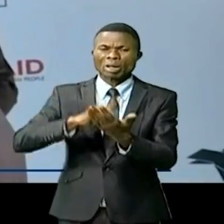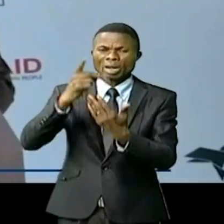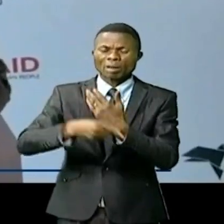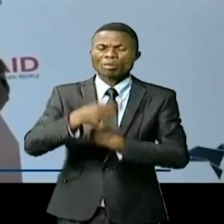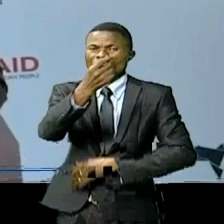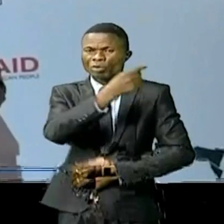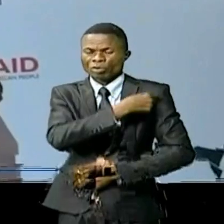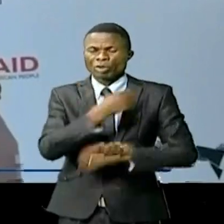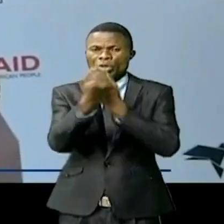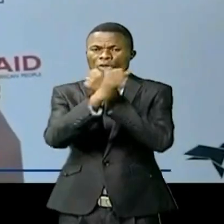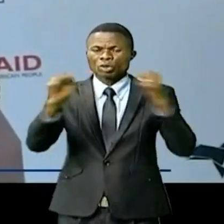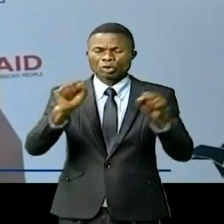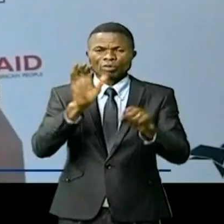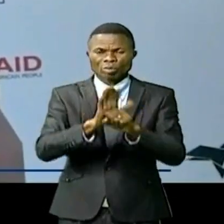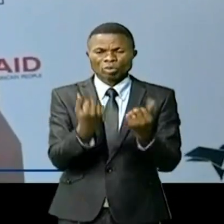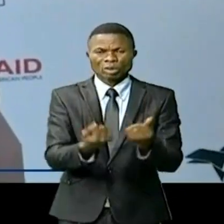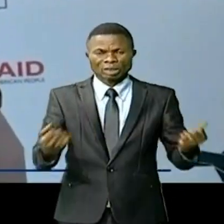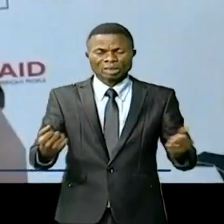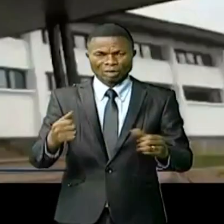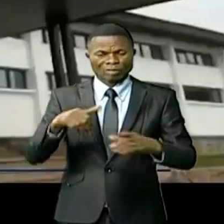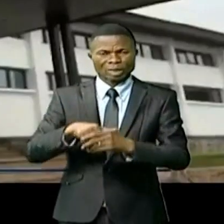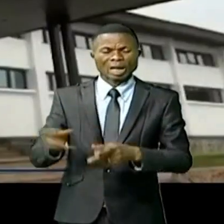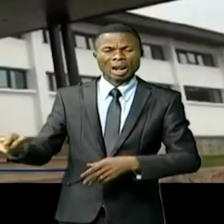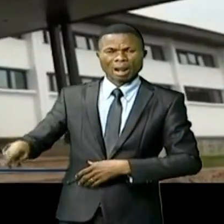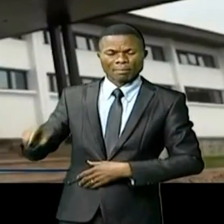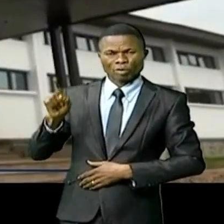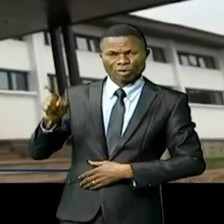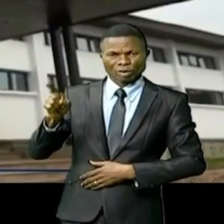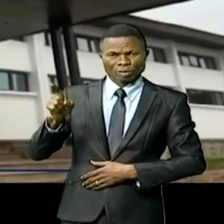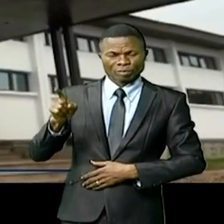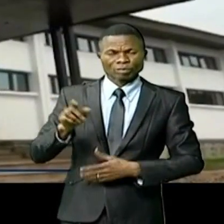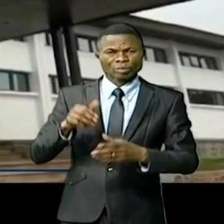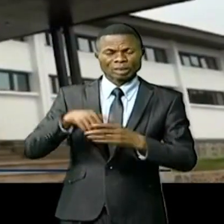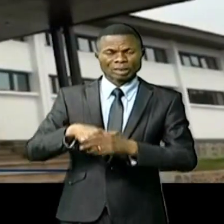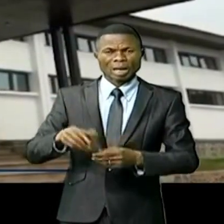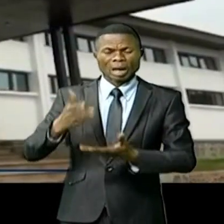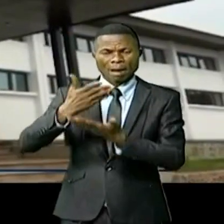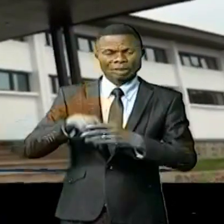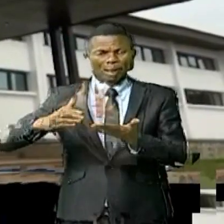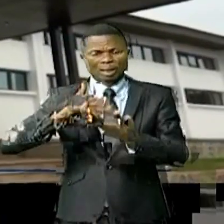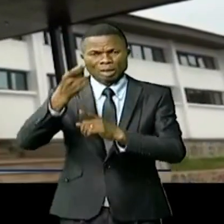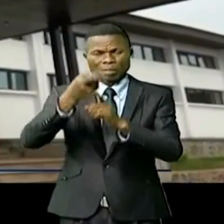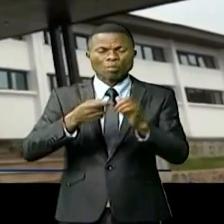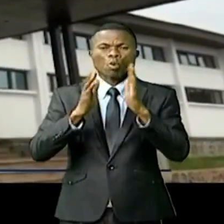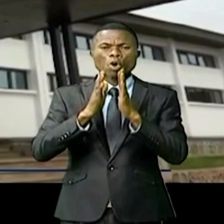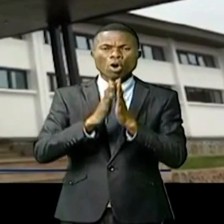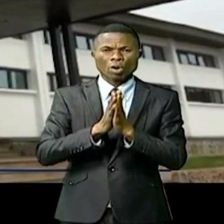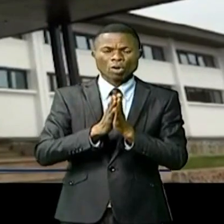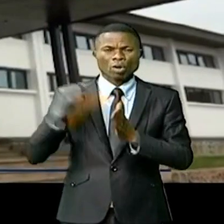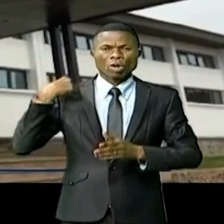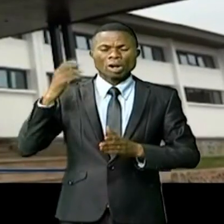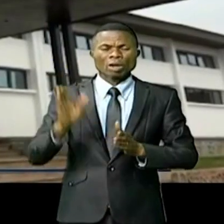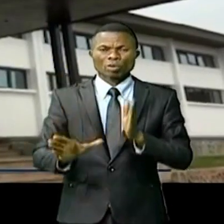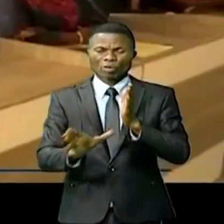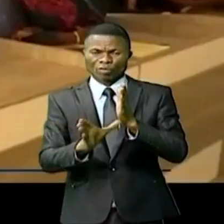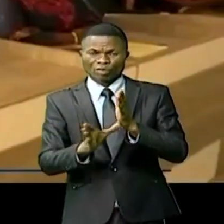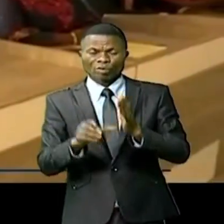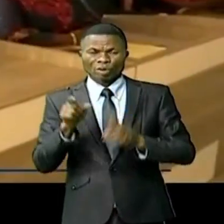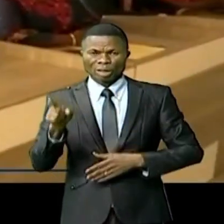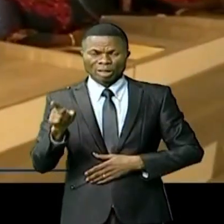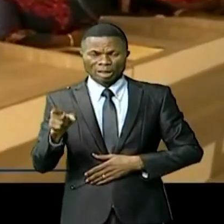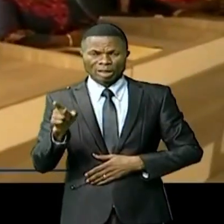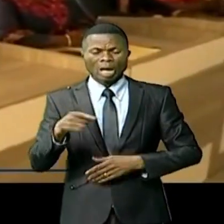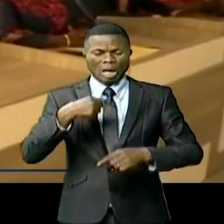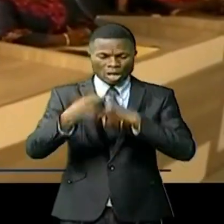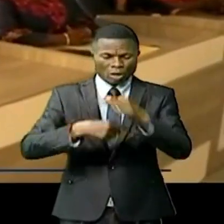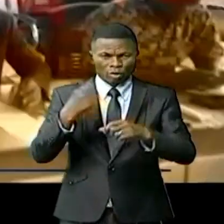sauver la vie des enfants dans leur juridiction. Déjà à Calébi, dans la première moitié de ce mois d'octobre, le gouverneur Aïssam Bakayabal-Amoni avait